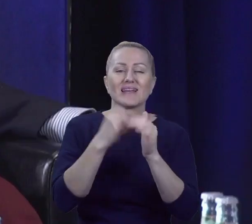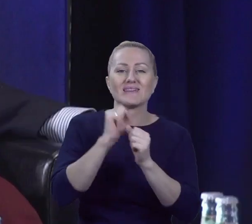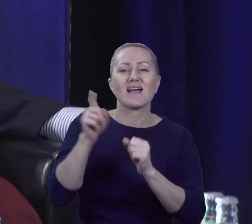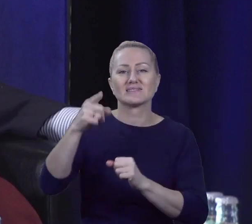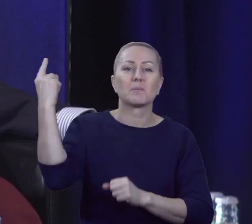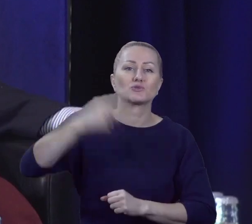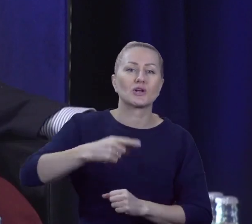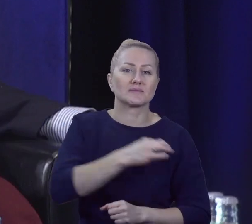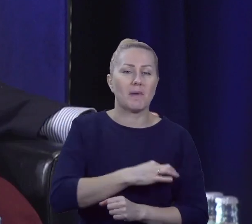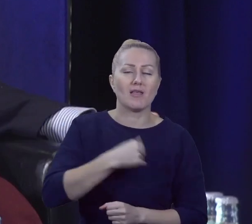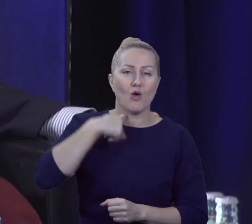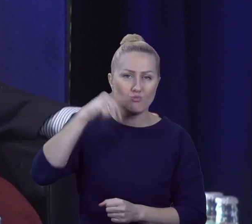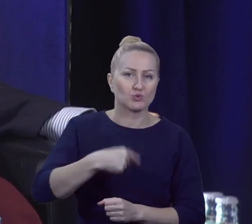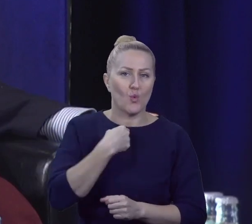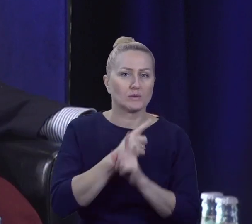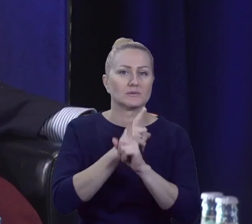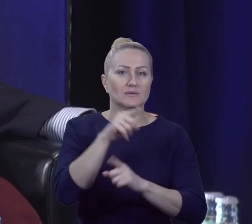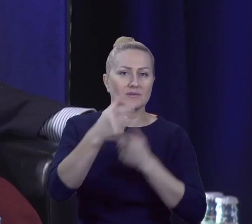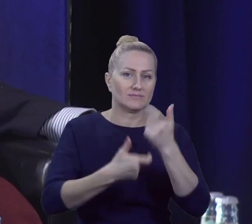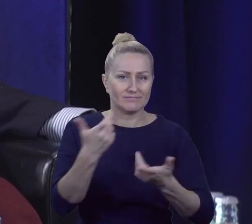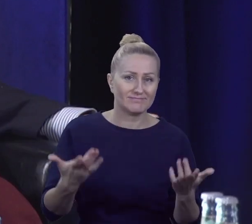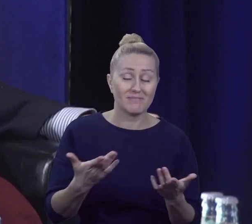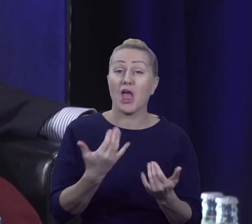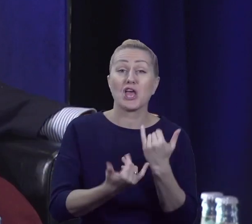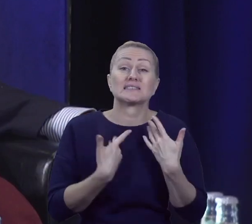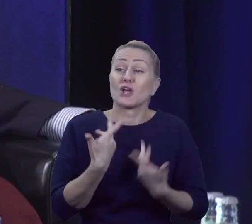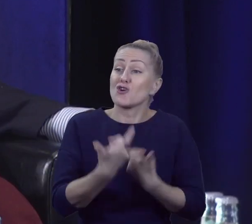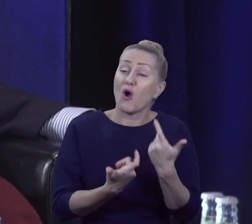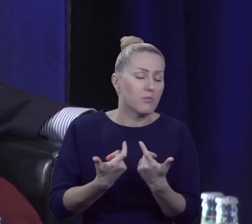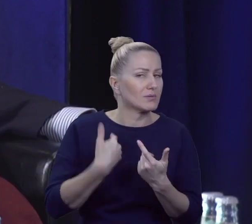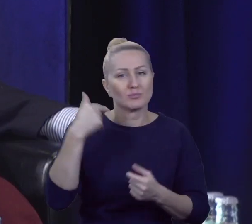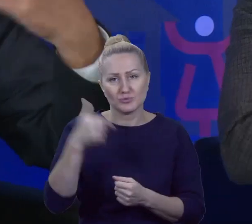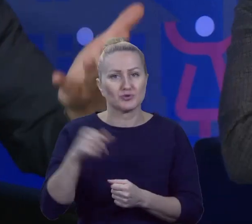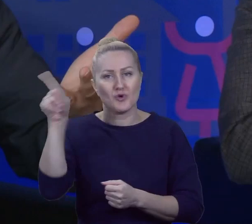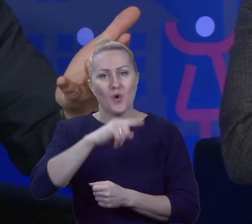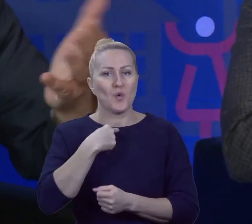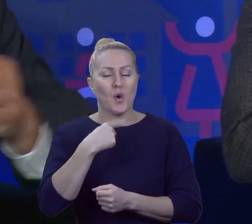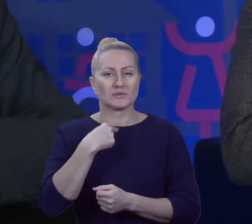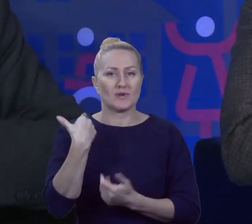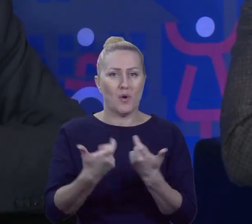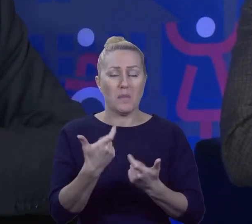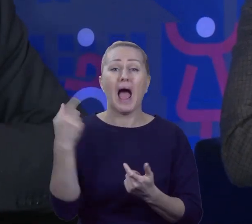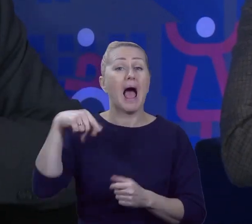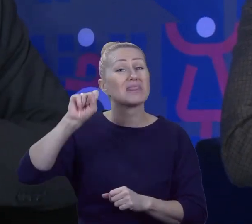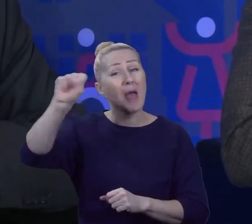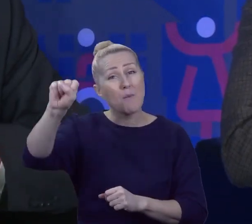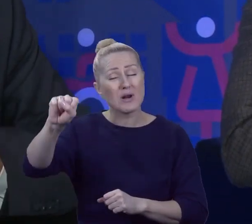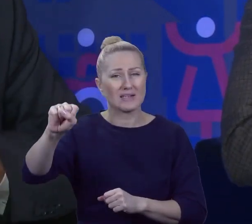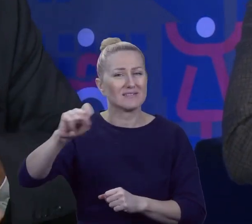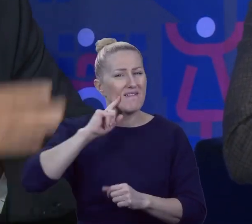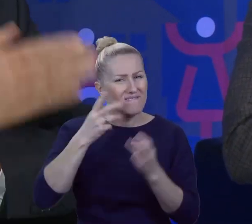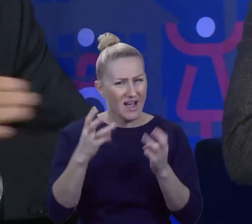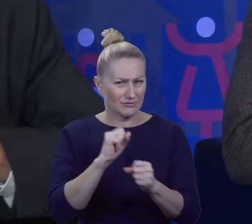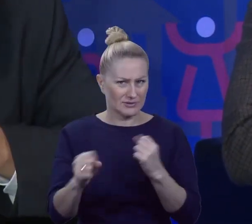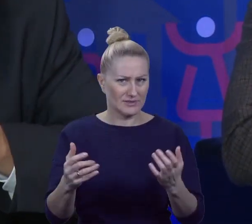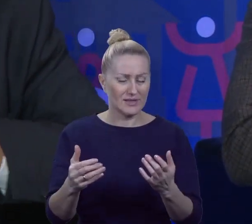głosować. I nawet żeby robić cokolwiek, to i tak oni zagłosują. A ta demokracja się liczy. Ja miałem,